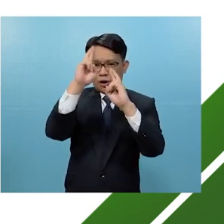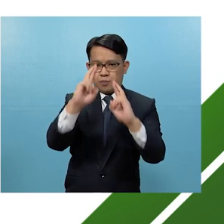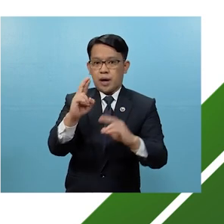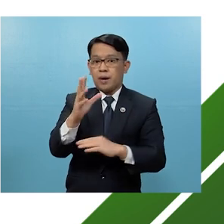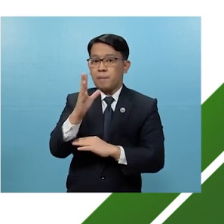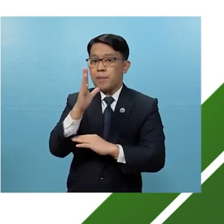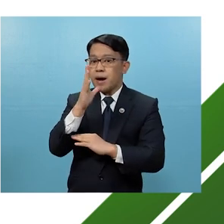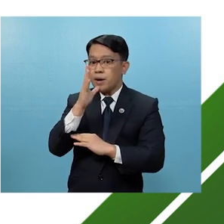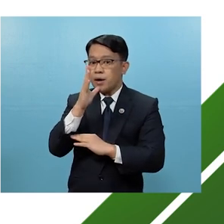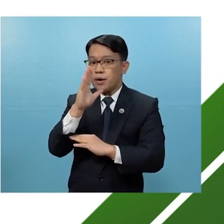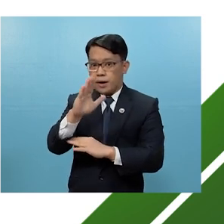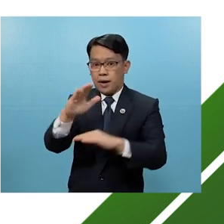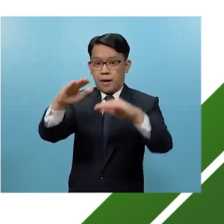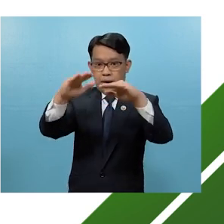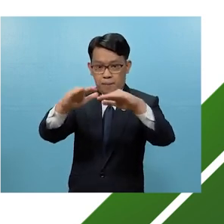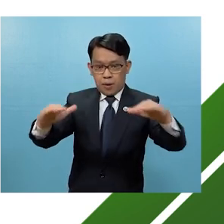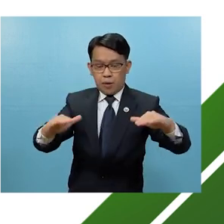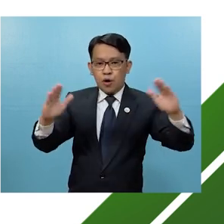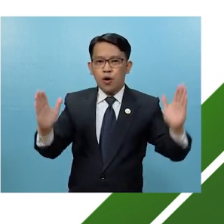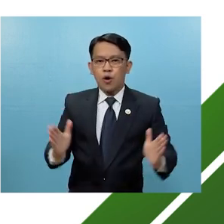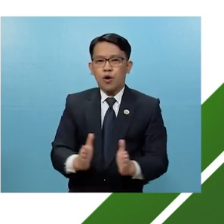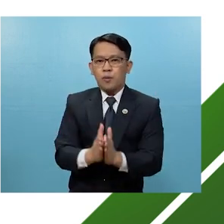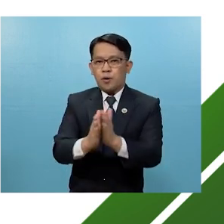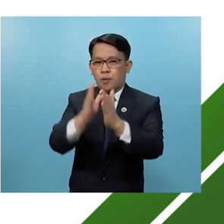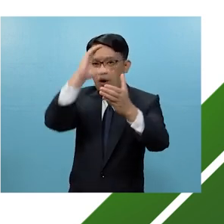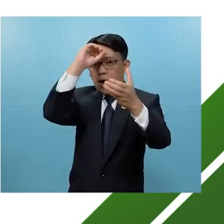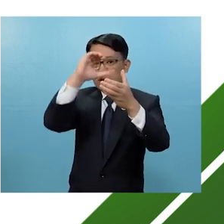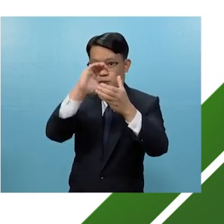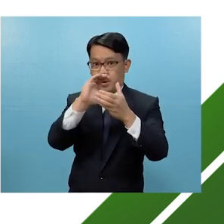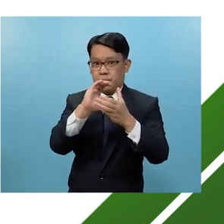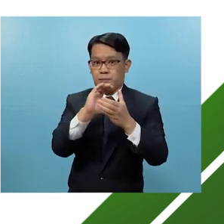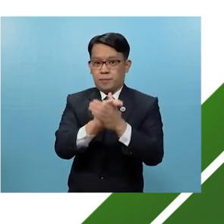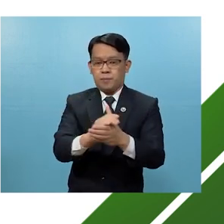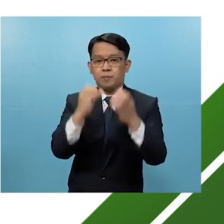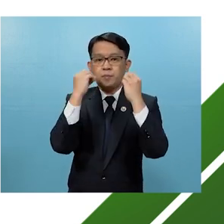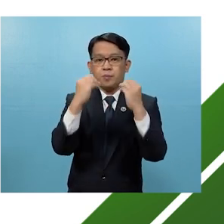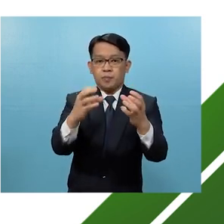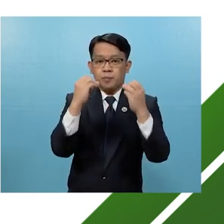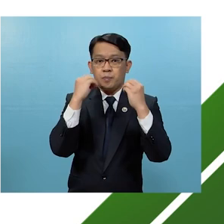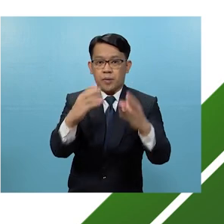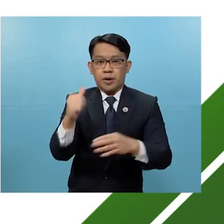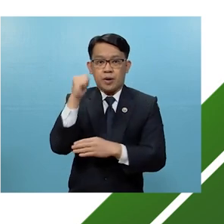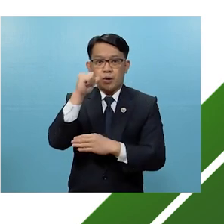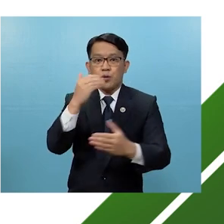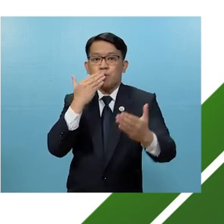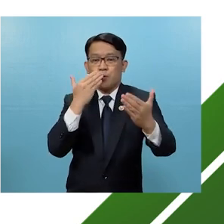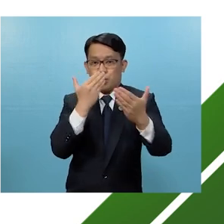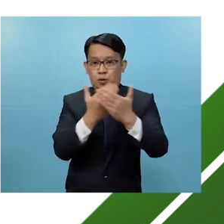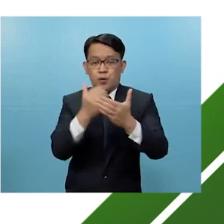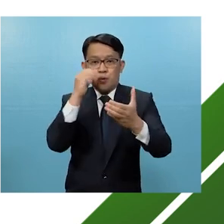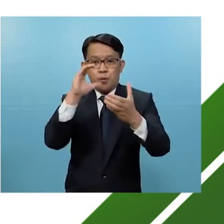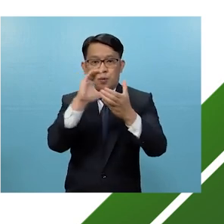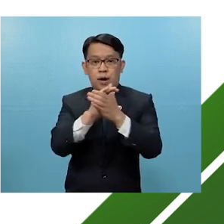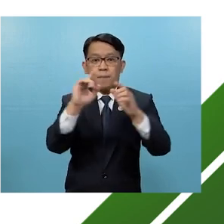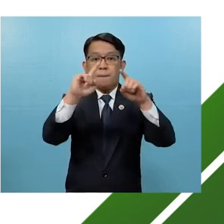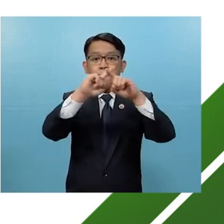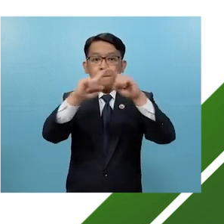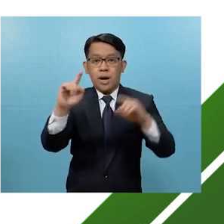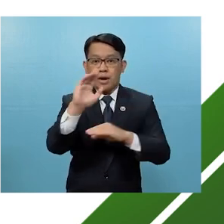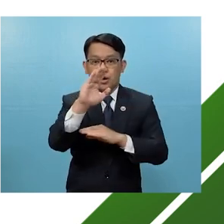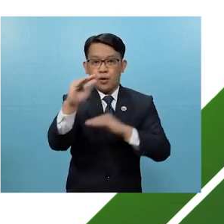siya ng kanyang mga anak at pinupuri ng kanyang kabyak Maraming babae na mabuting asawa ngunit sa kanilay